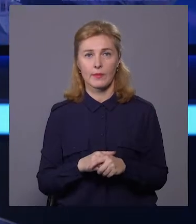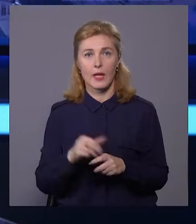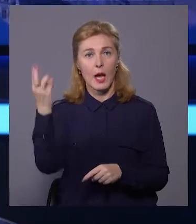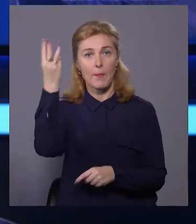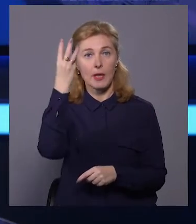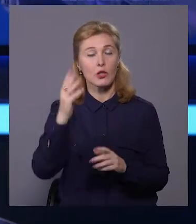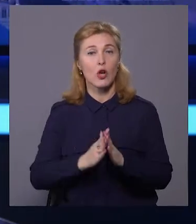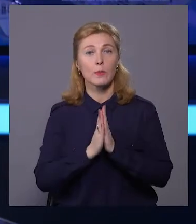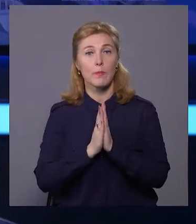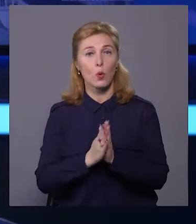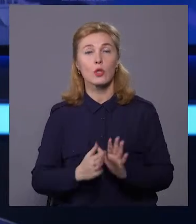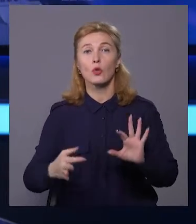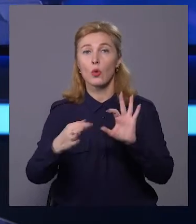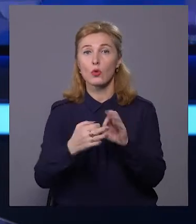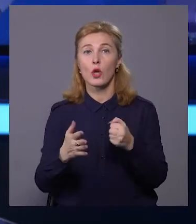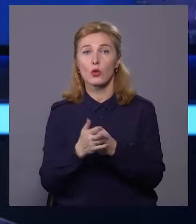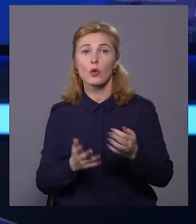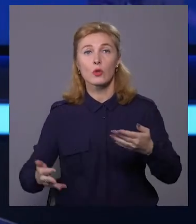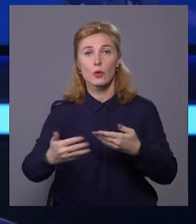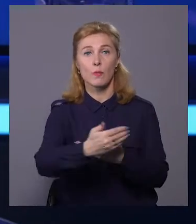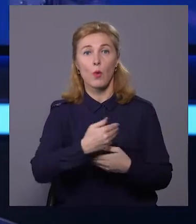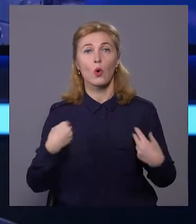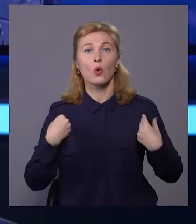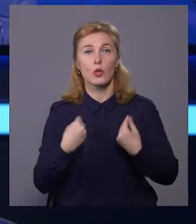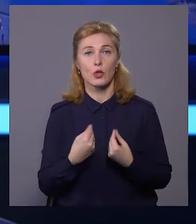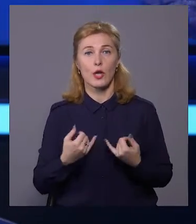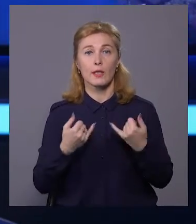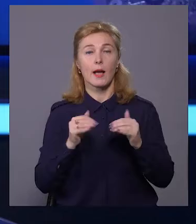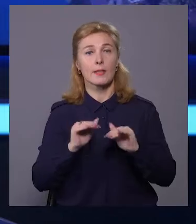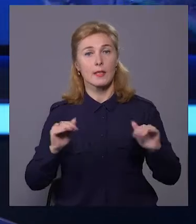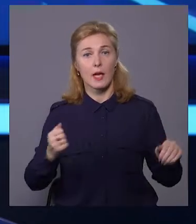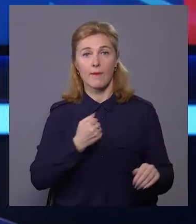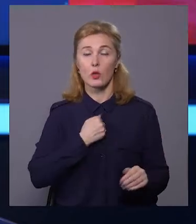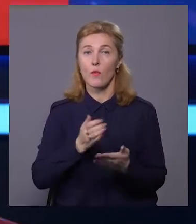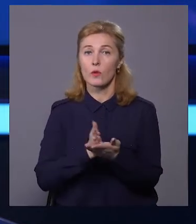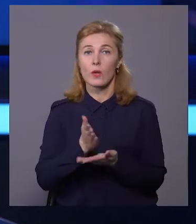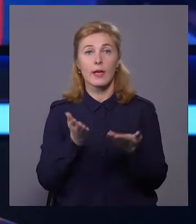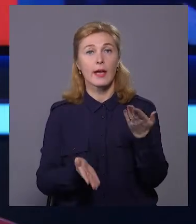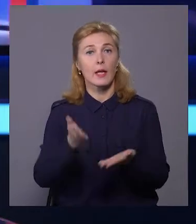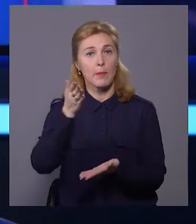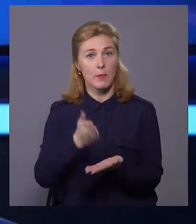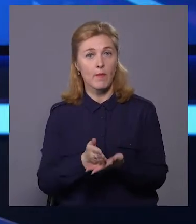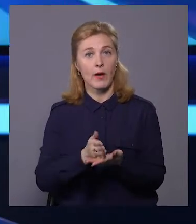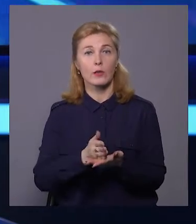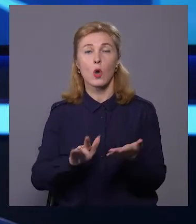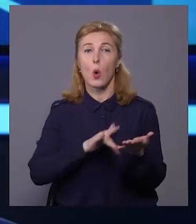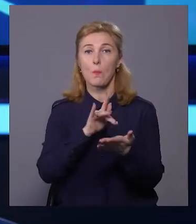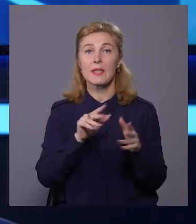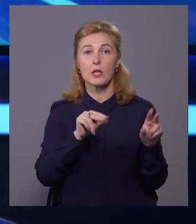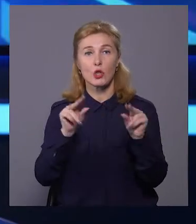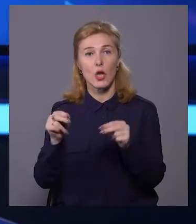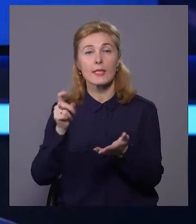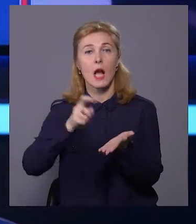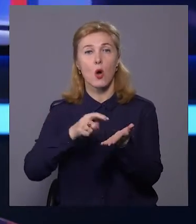Хмельничан просять долучатися до збору речей для дітей та військовослужбовців, які перебувають у місті «Щастя» Луганської